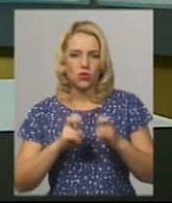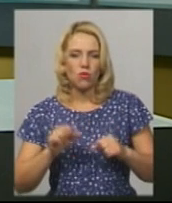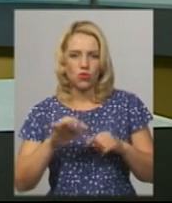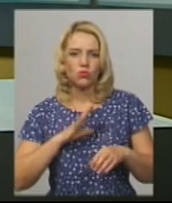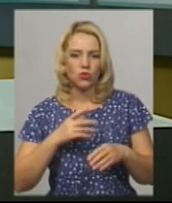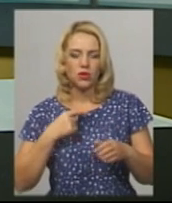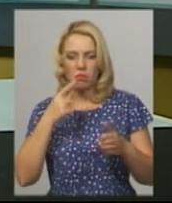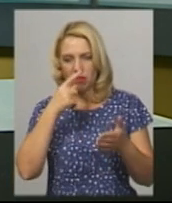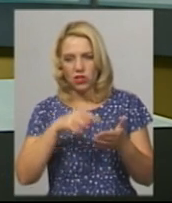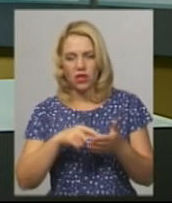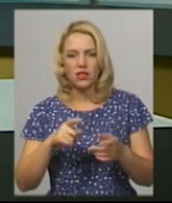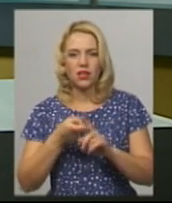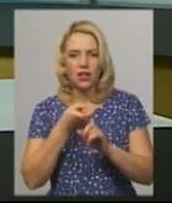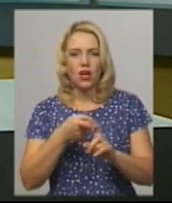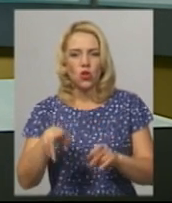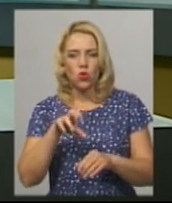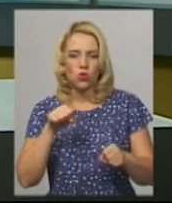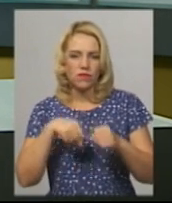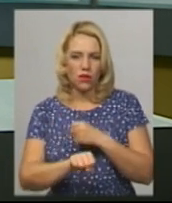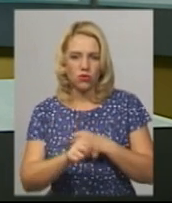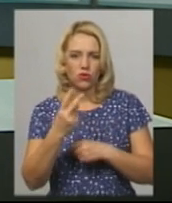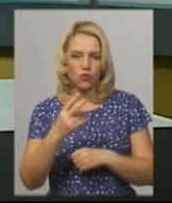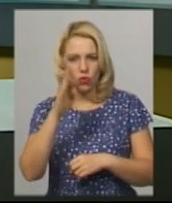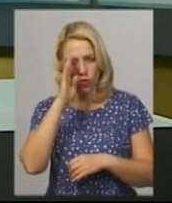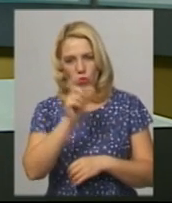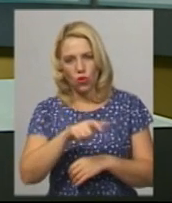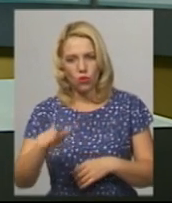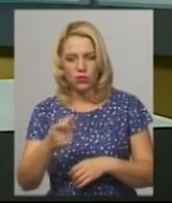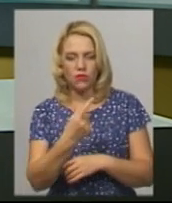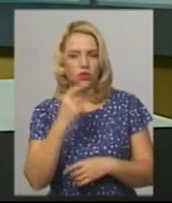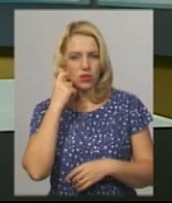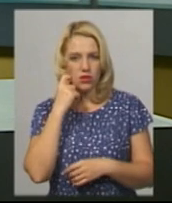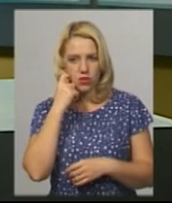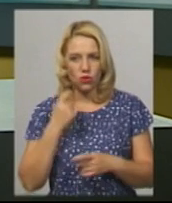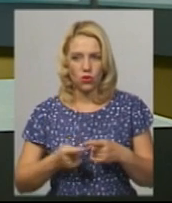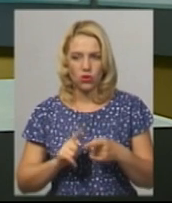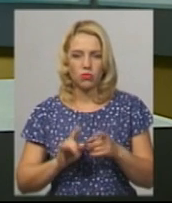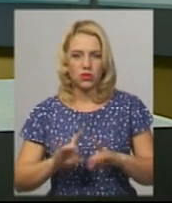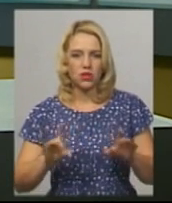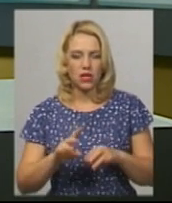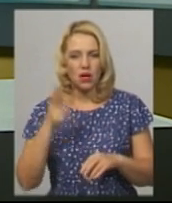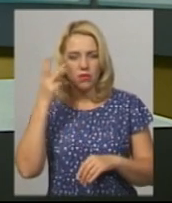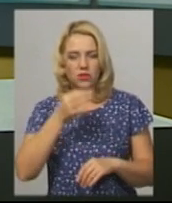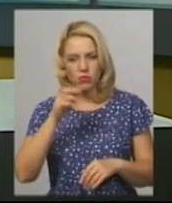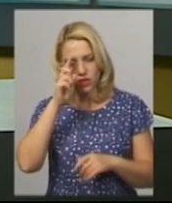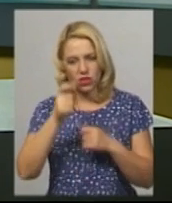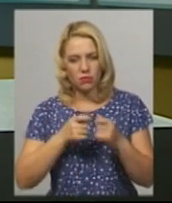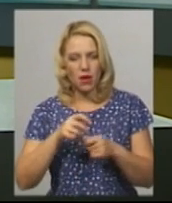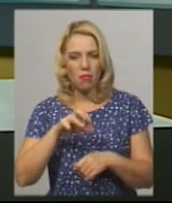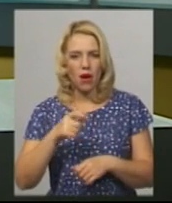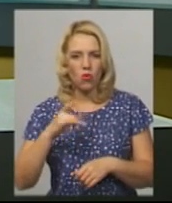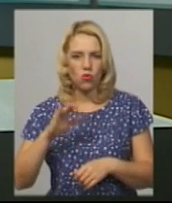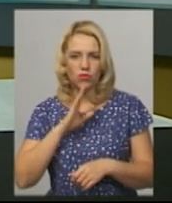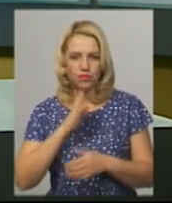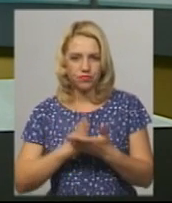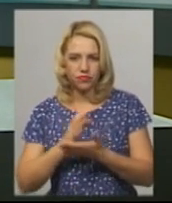зґвалтування двох 11-річних хлопців. Про це розповіла начальник служби у справах дітей Хмельницької обласної державної адміністрації Ніна Магур. За